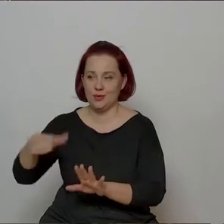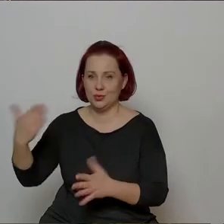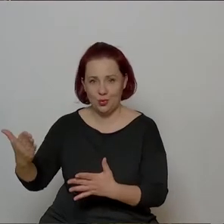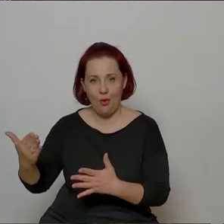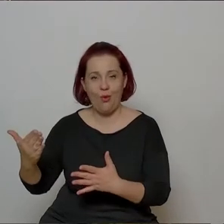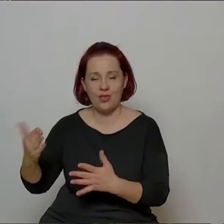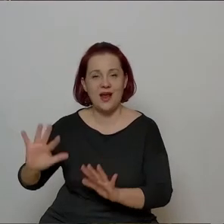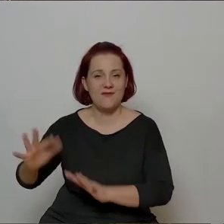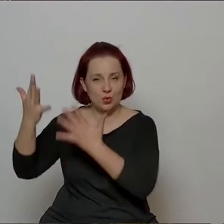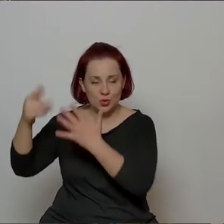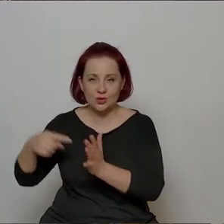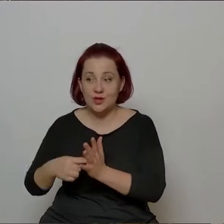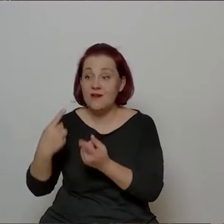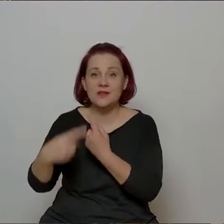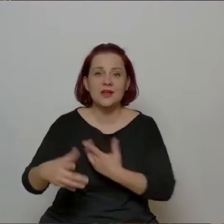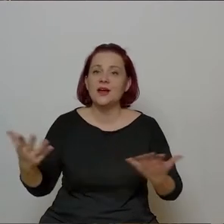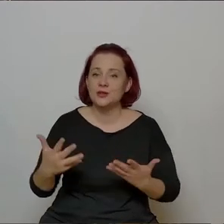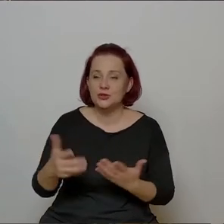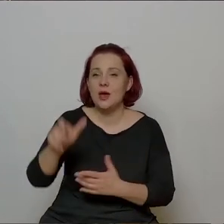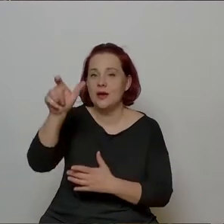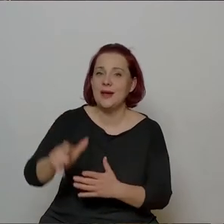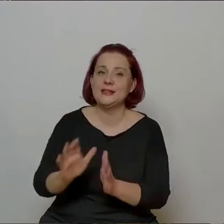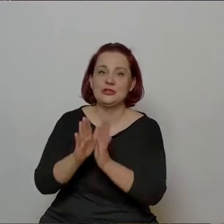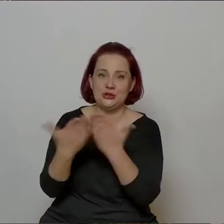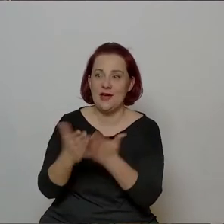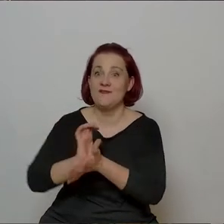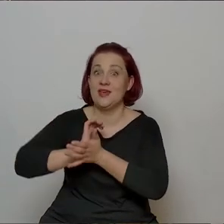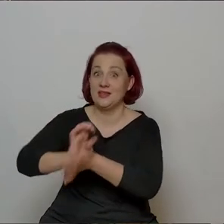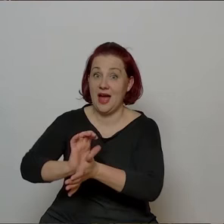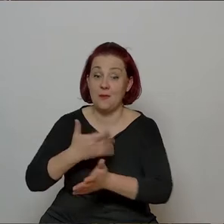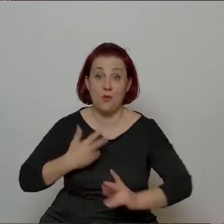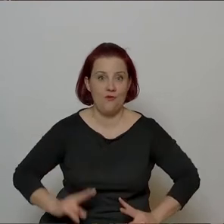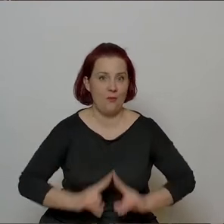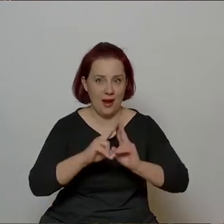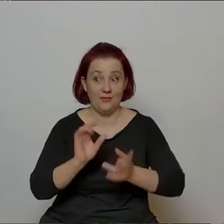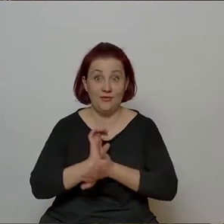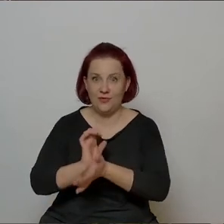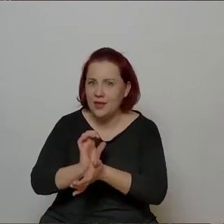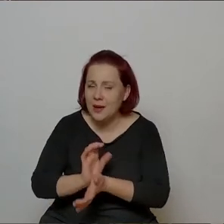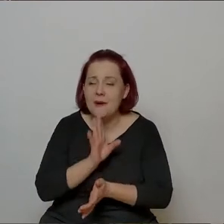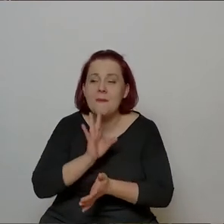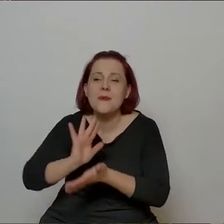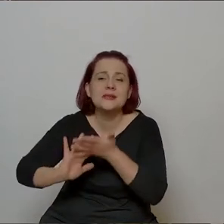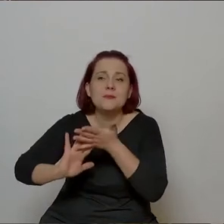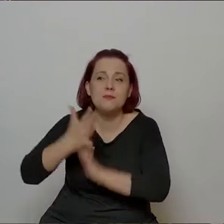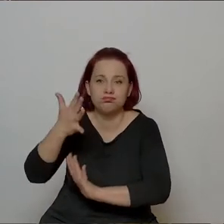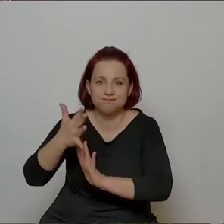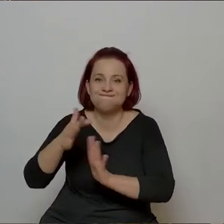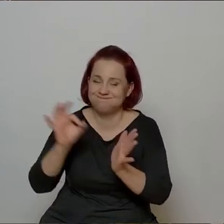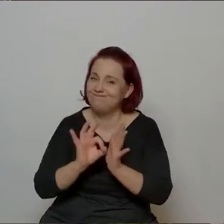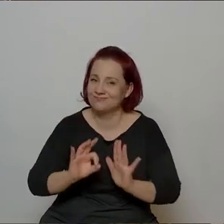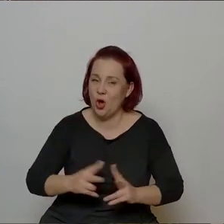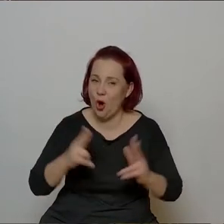wysłał do księgarza, do wydawcy, który miał w Paryżu to wydać i pod przypuszczalnie spłonęła w Wiośnie